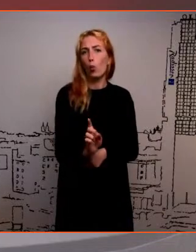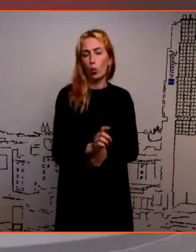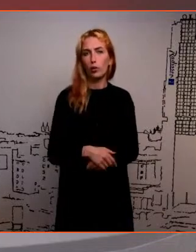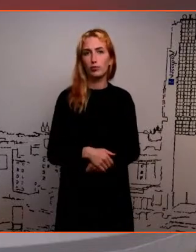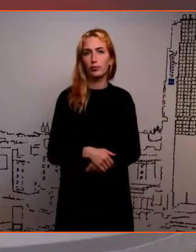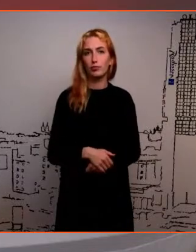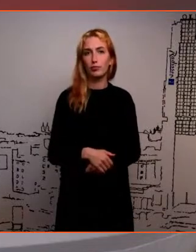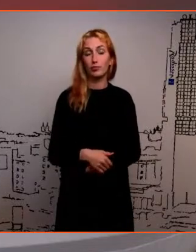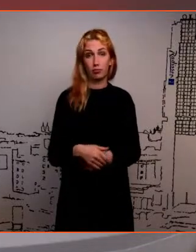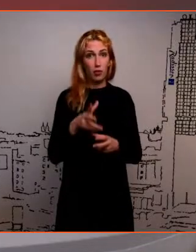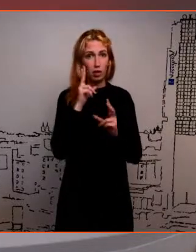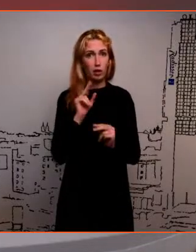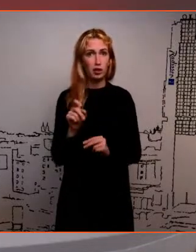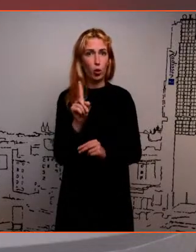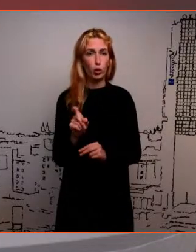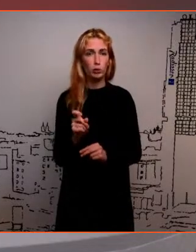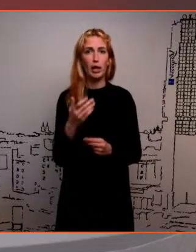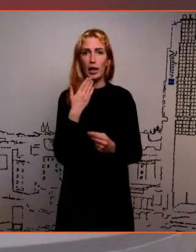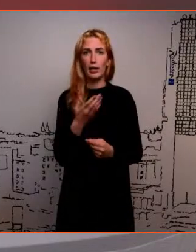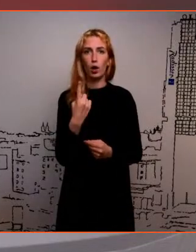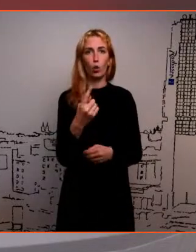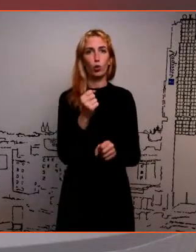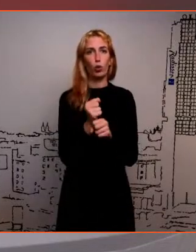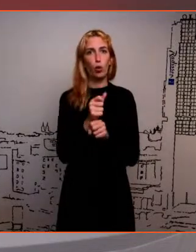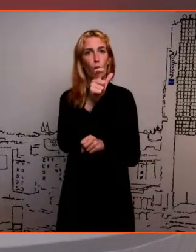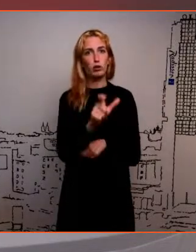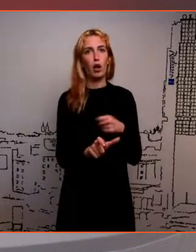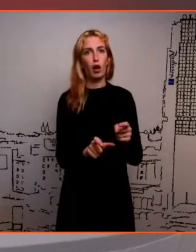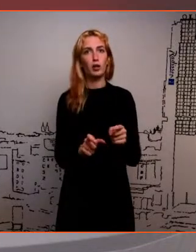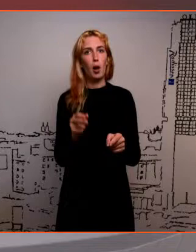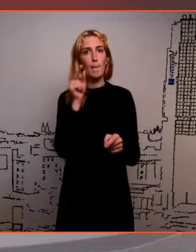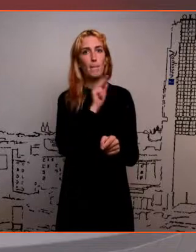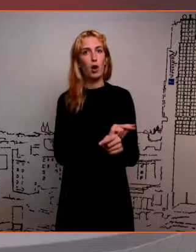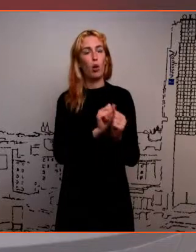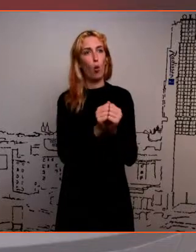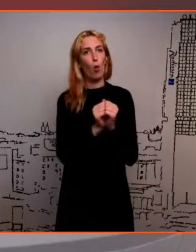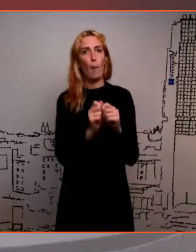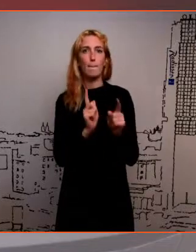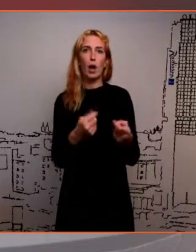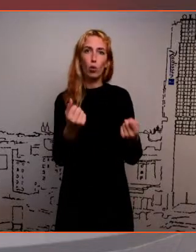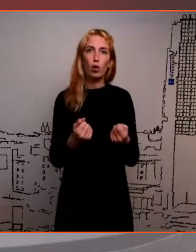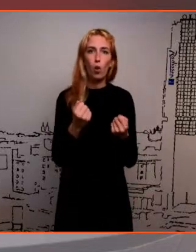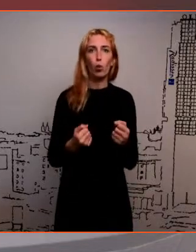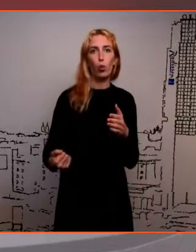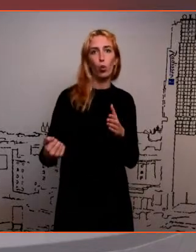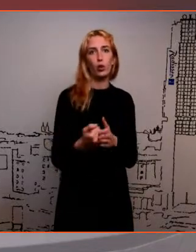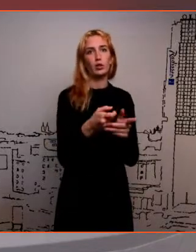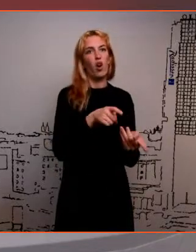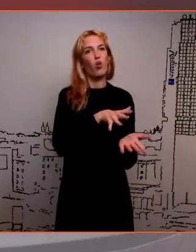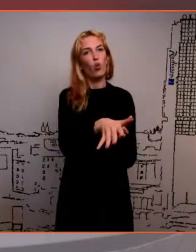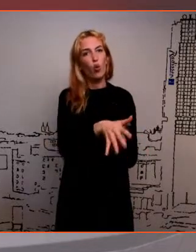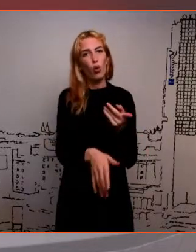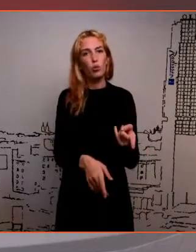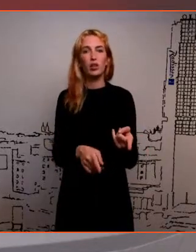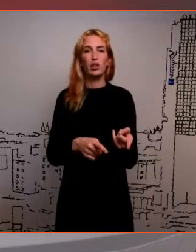tõstatas väga tõsi see küsimus, et kui kaua ma peaksin ühte tööta, üldse palgal hoidma enne kui ta ära tüdib, ära kulub, muutub